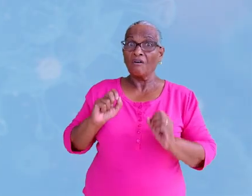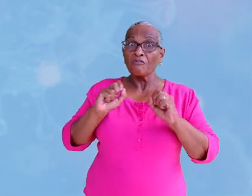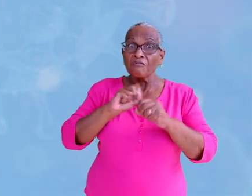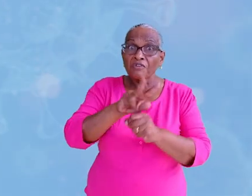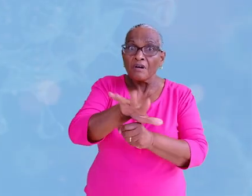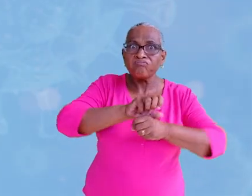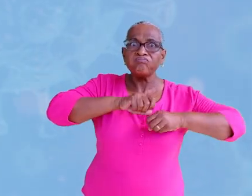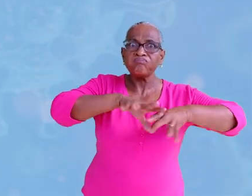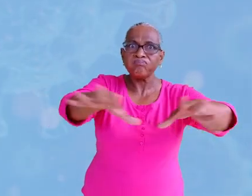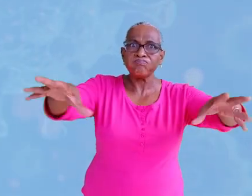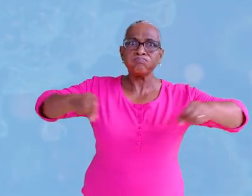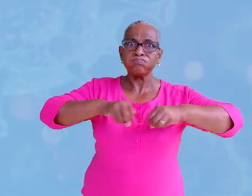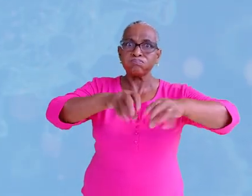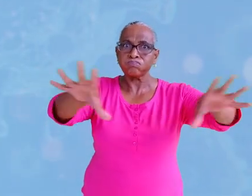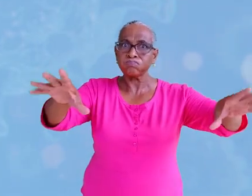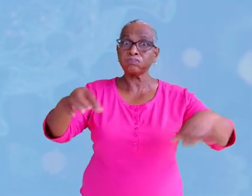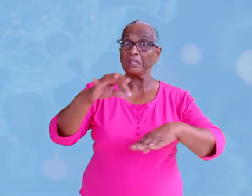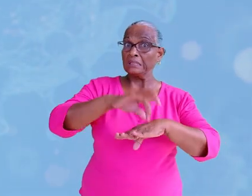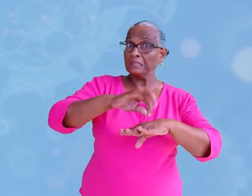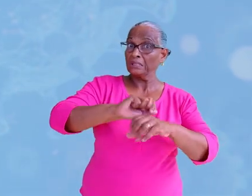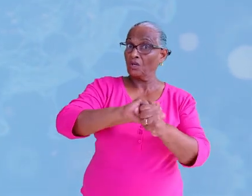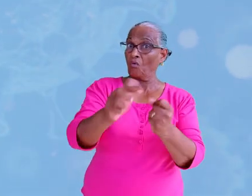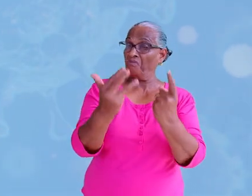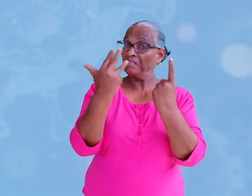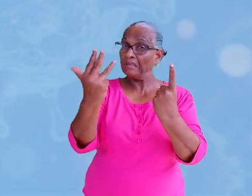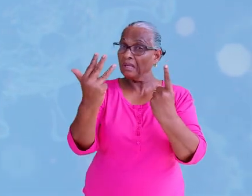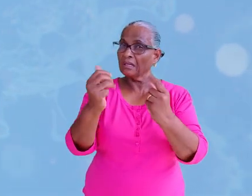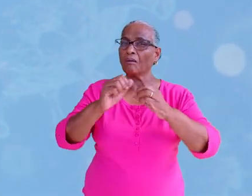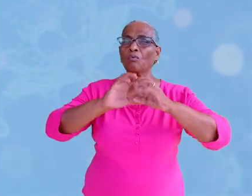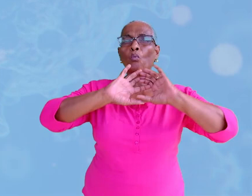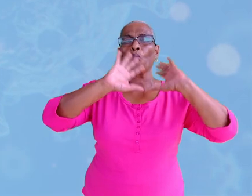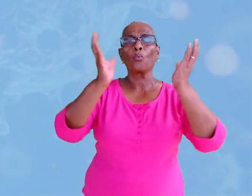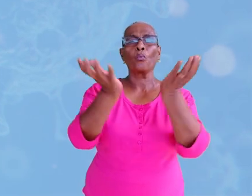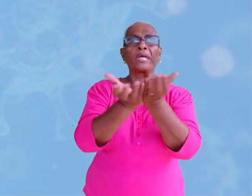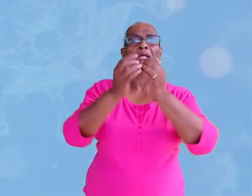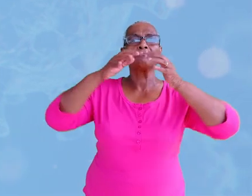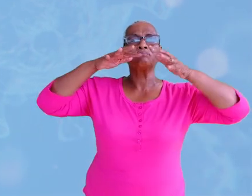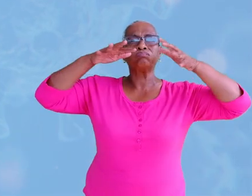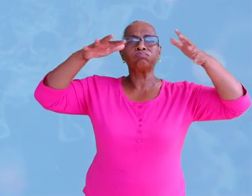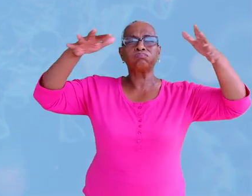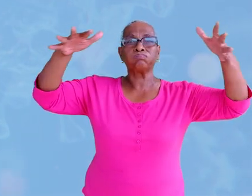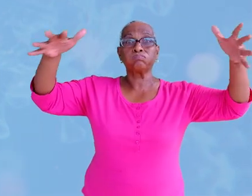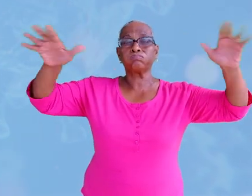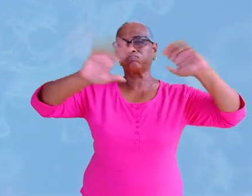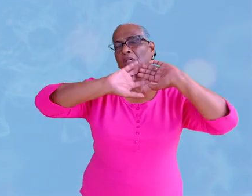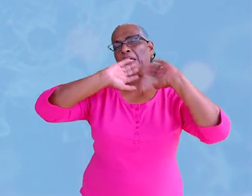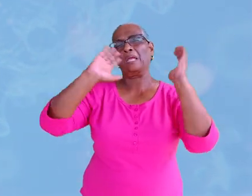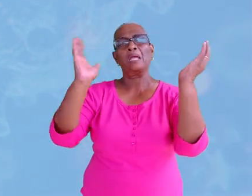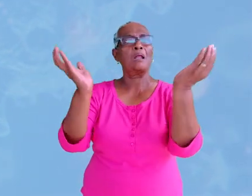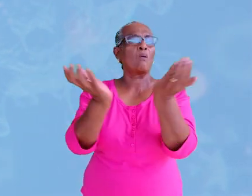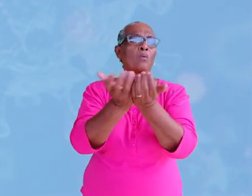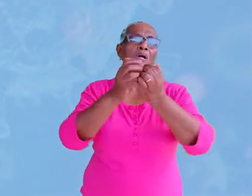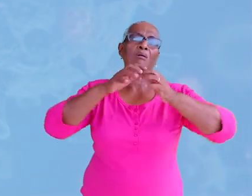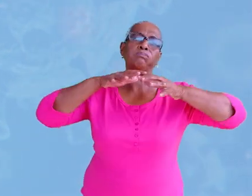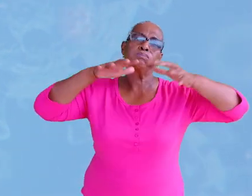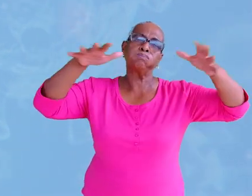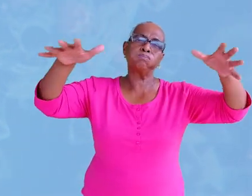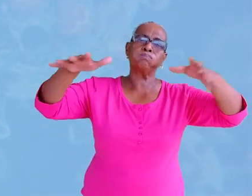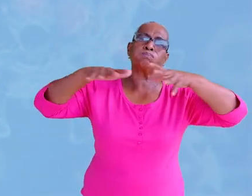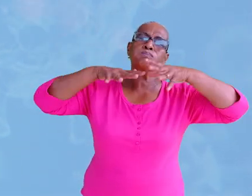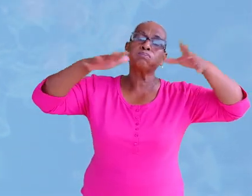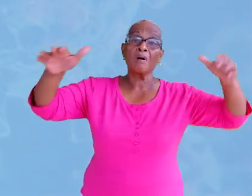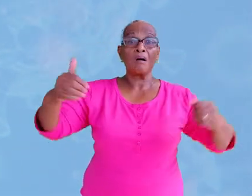zich razendsnel verspreidt, de ziekte COVID-19 een pandemie is, het heeft zich over de hele wereld verspreid,